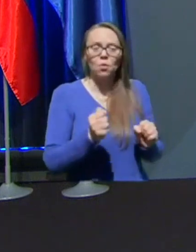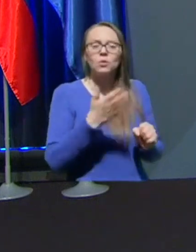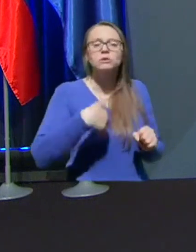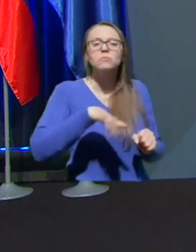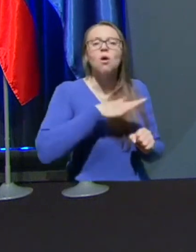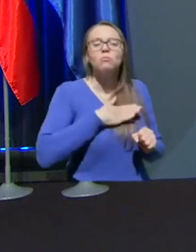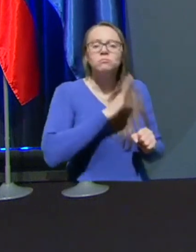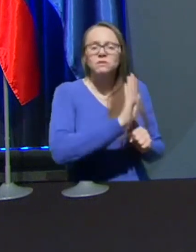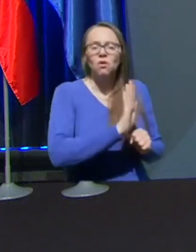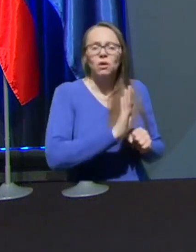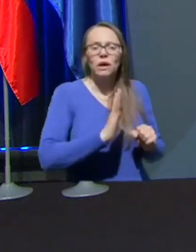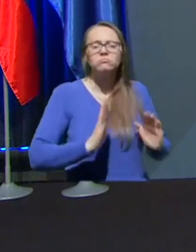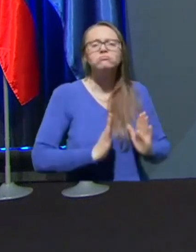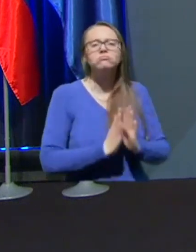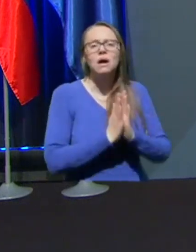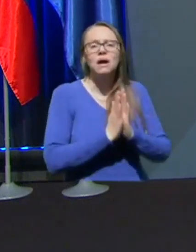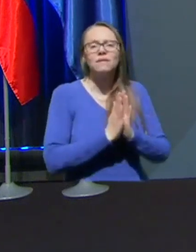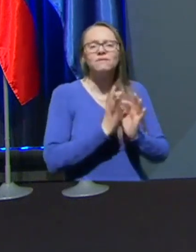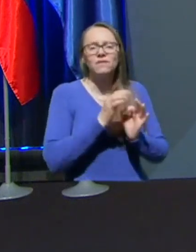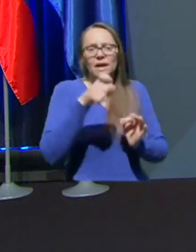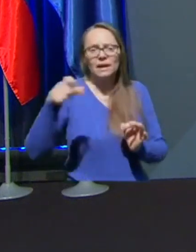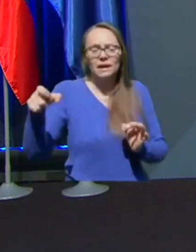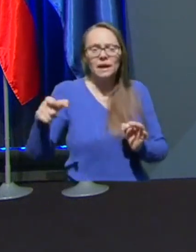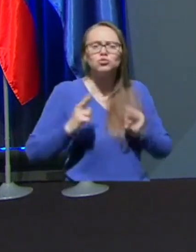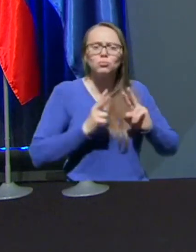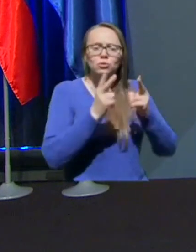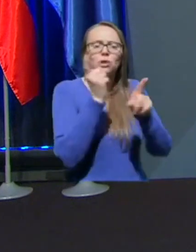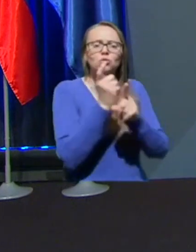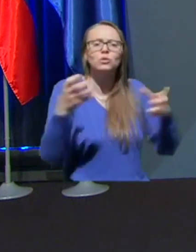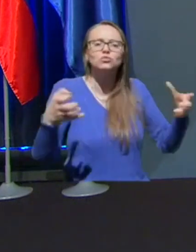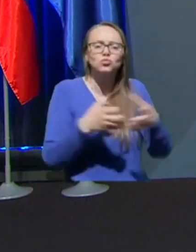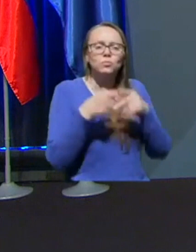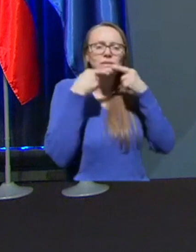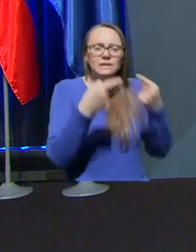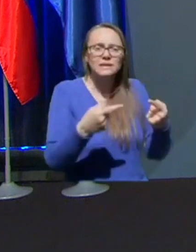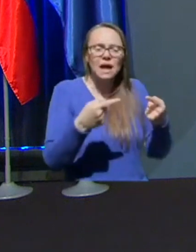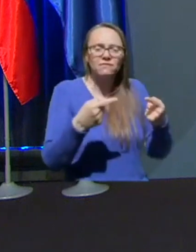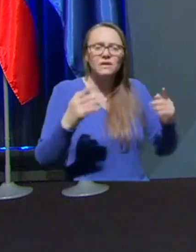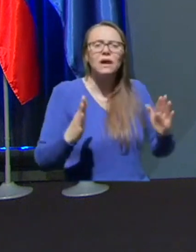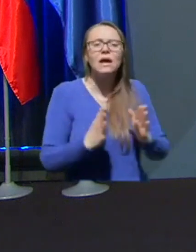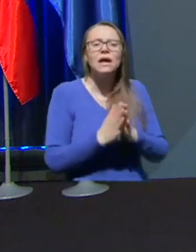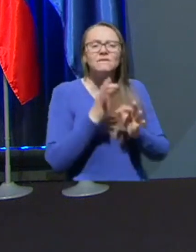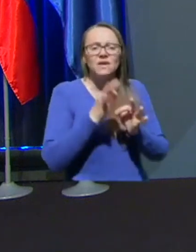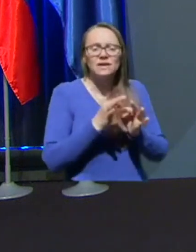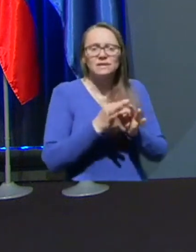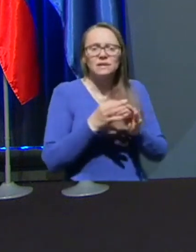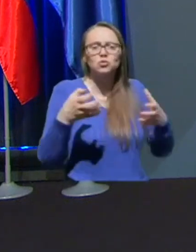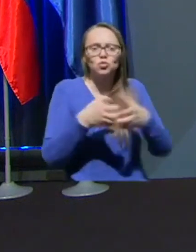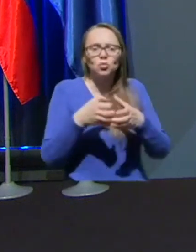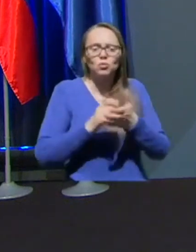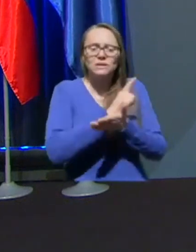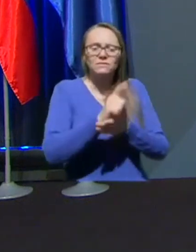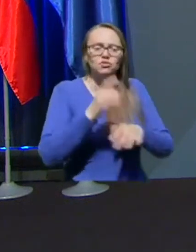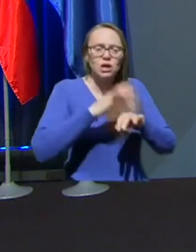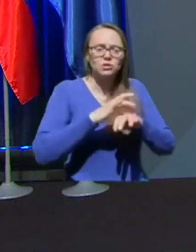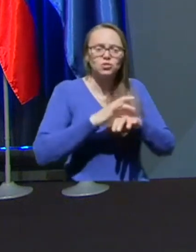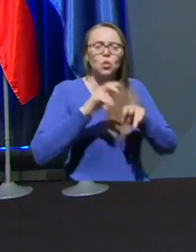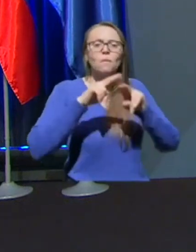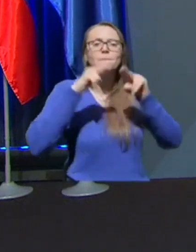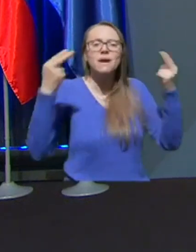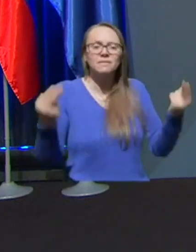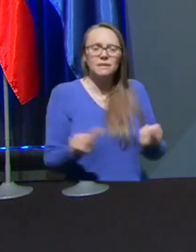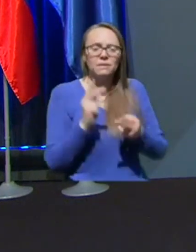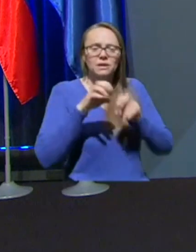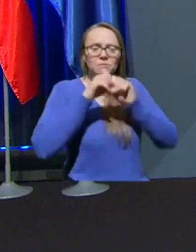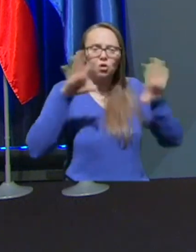spodbujali tudi v skupni izjavi verskih skupnosti v času pandemije, ki smo jo objavili 23.